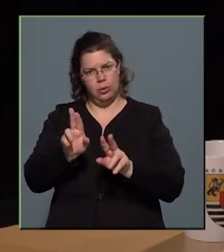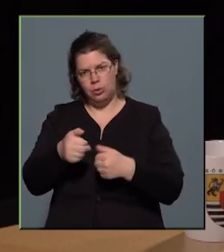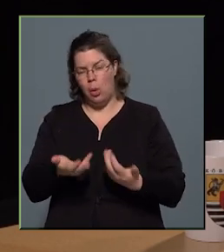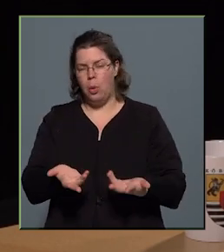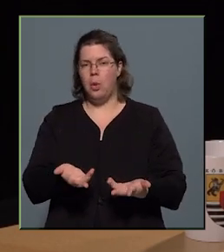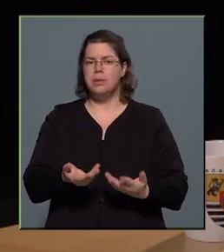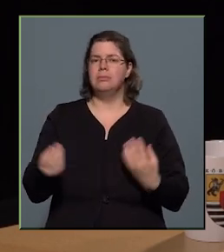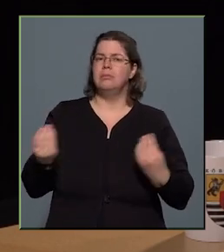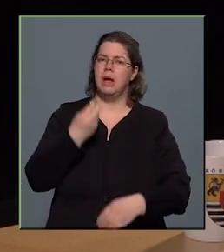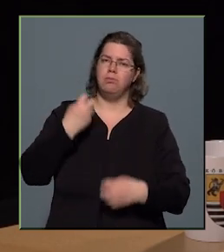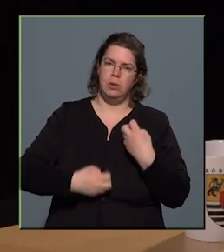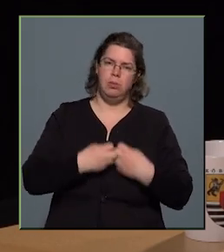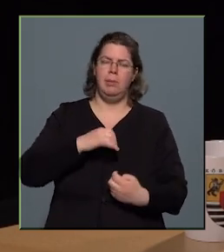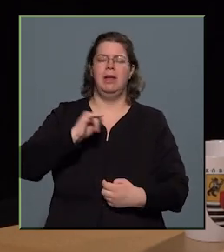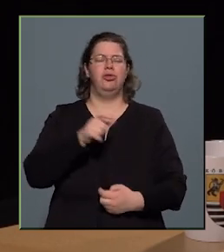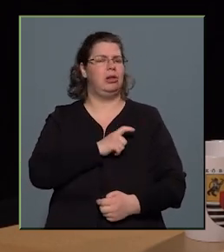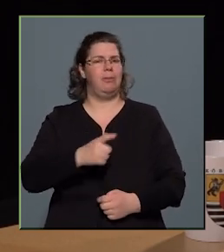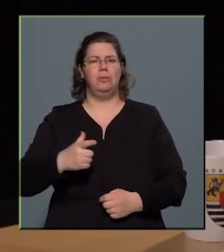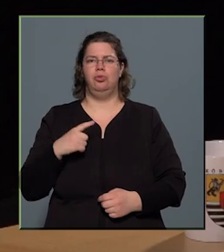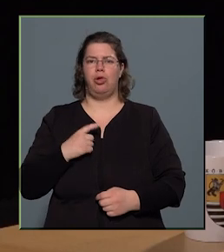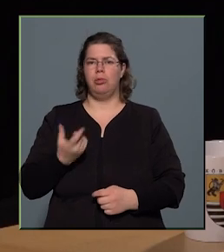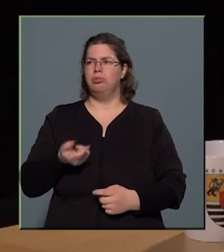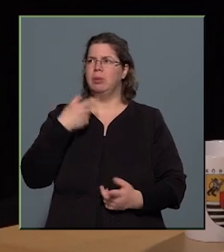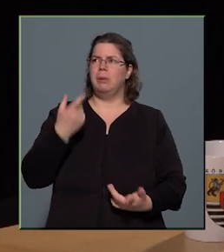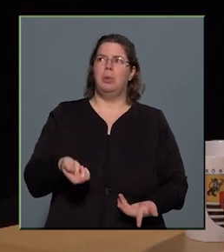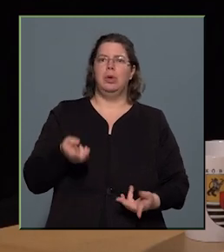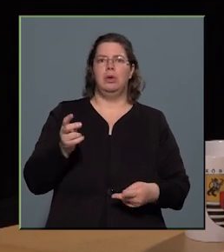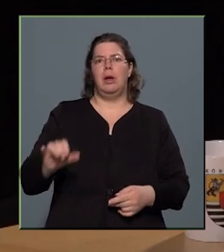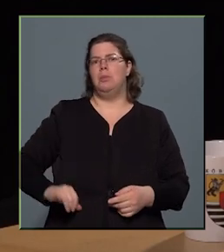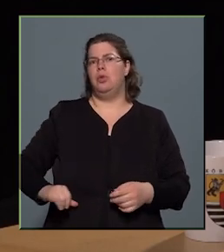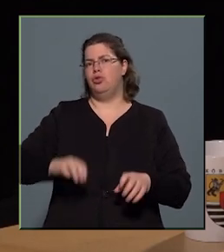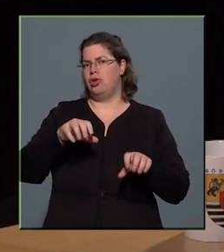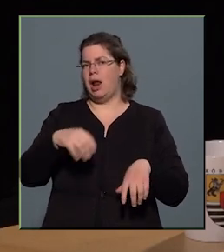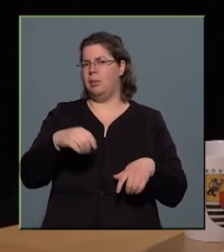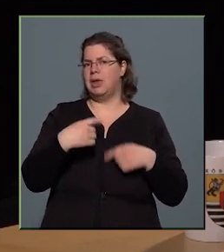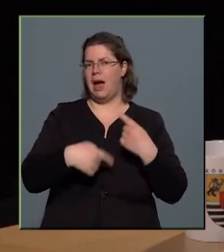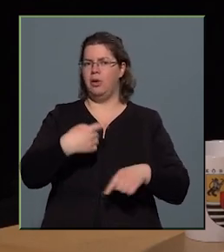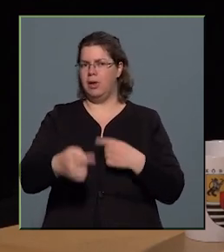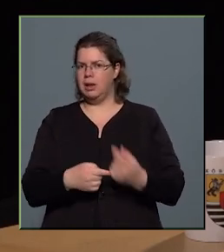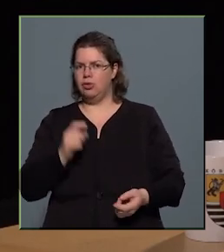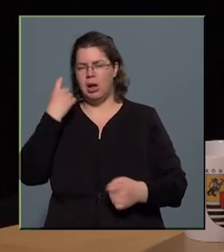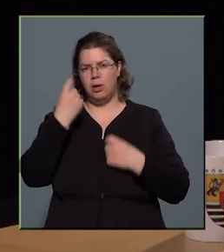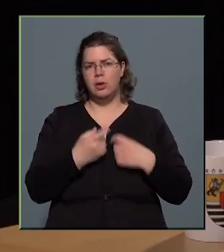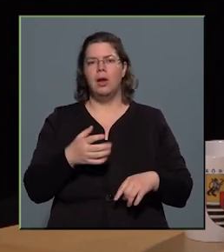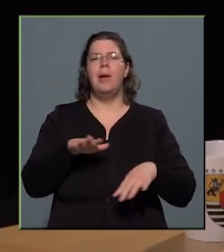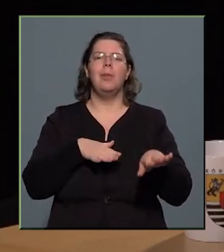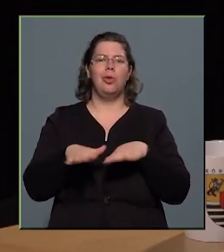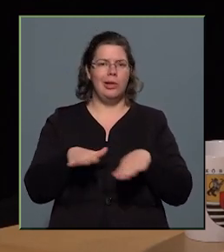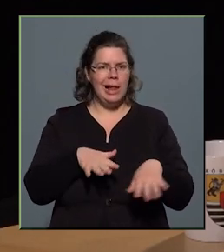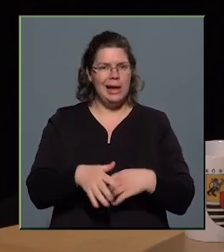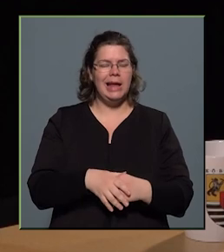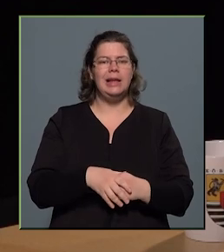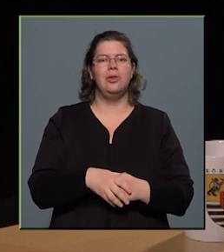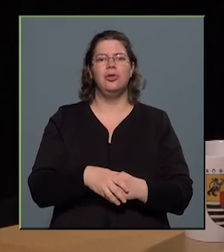mik a problémák is. Itt most nem csak kifejezetten a bűncselekmények elkövetésére gondolok, hanem közlekedési